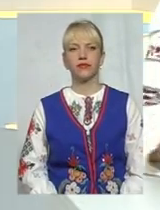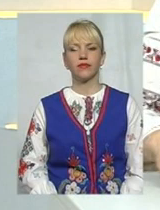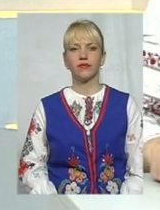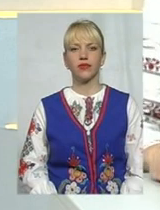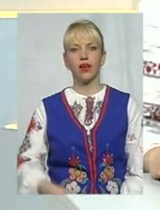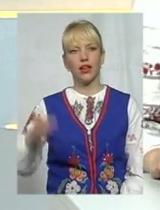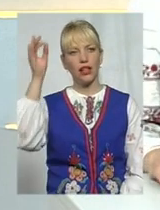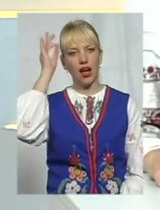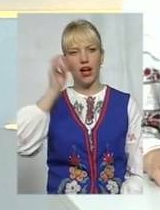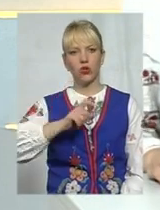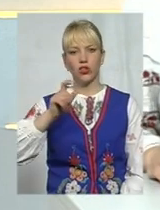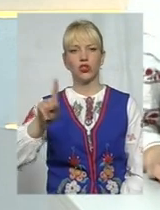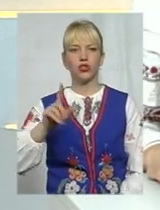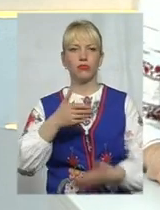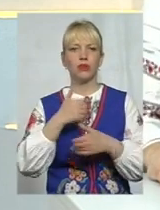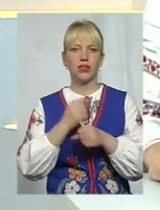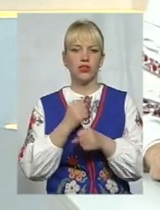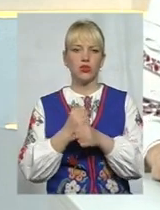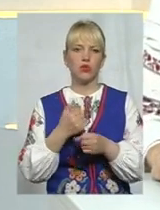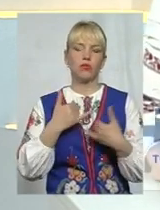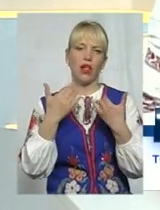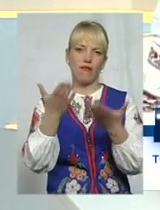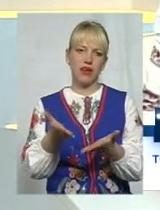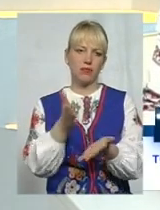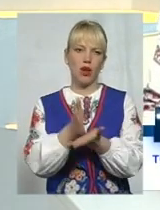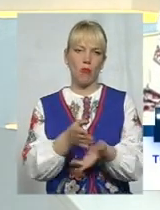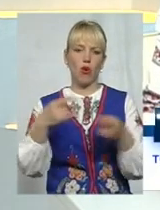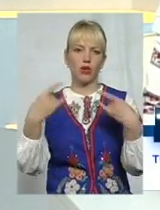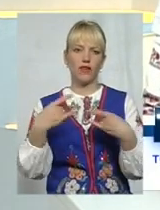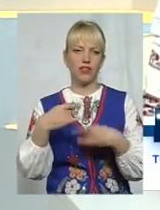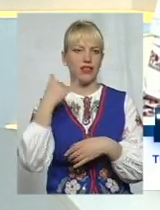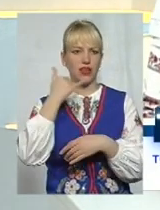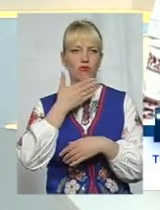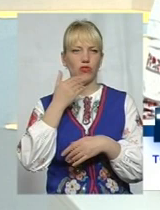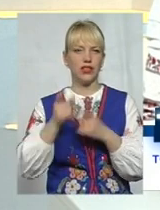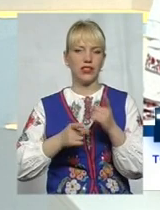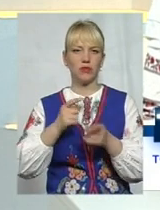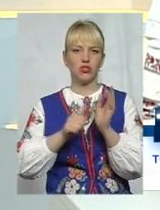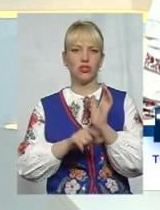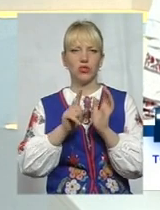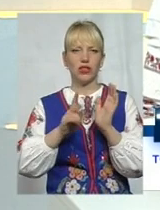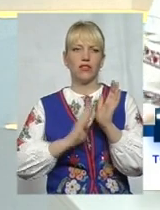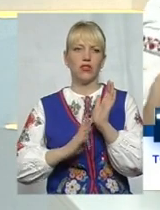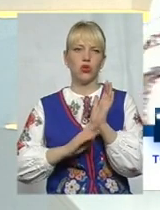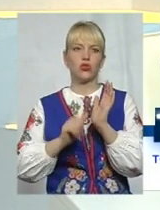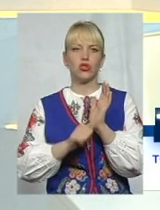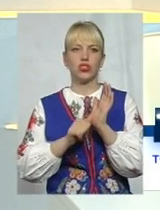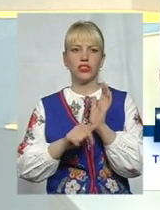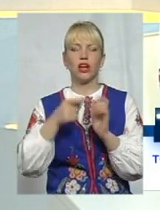Нагадую глядачам, що працюємо для вас у прямому ефірі. Телефон для зв'язку незмінний 619060.